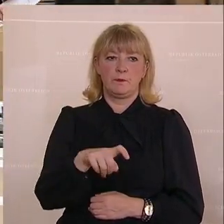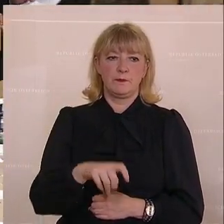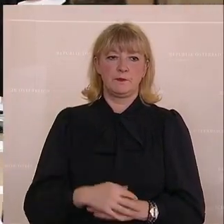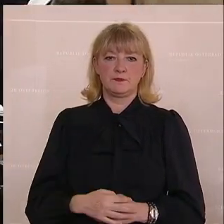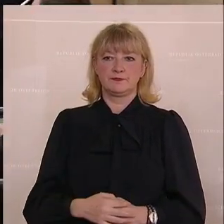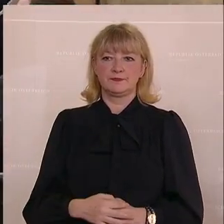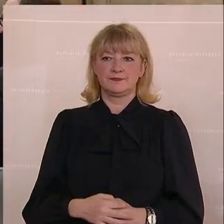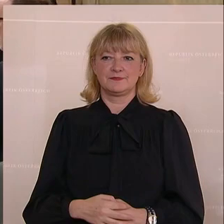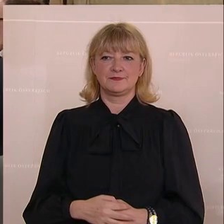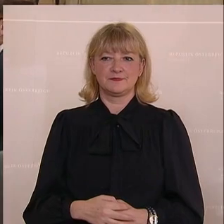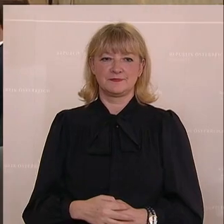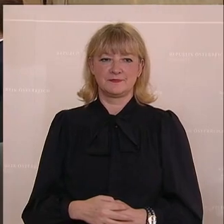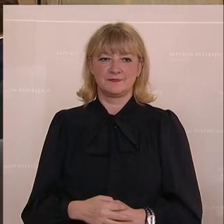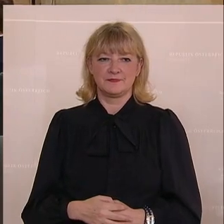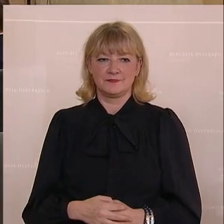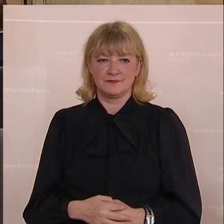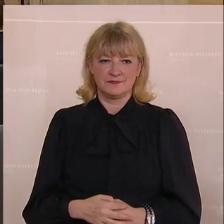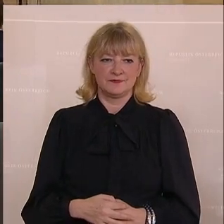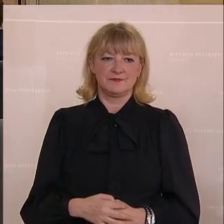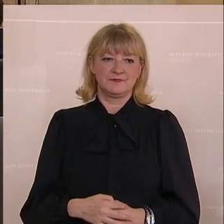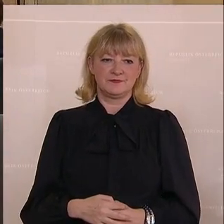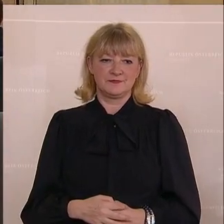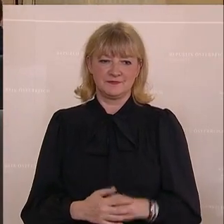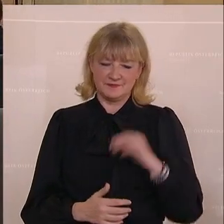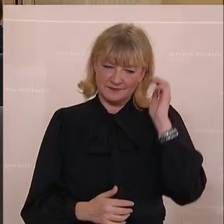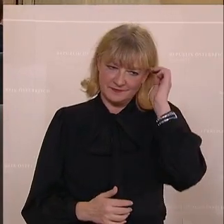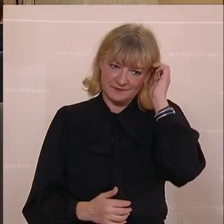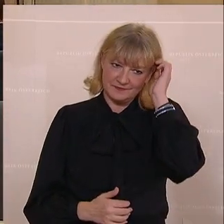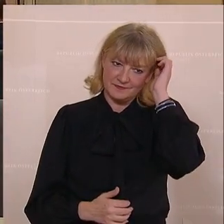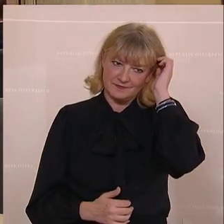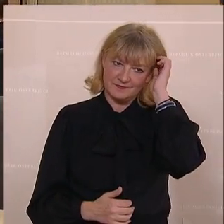Vorredner zurück. Diese Regierung handelt und zwar nachhaltig, so der Abgeordnete.